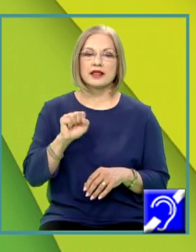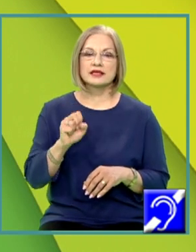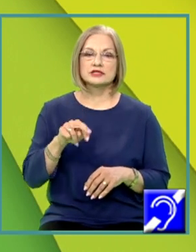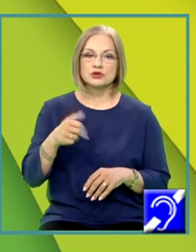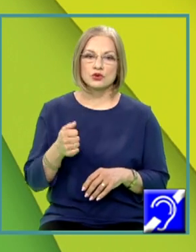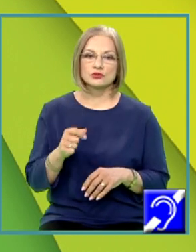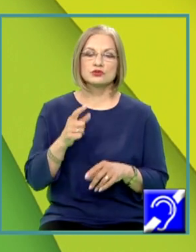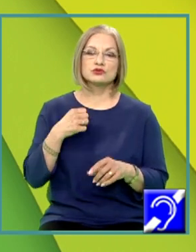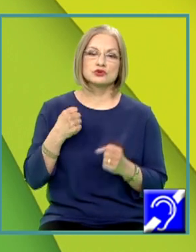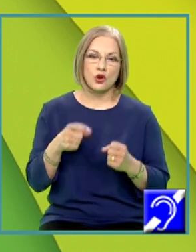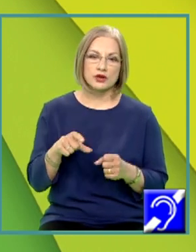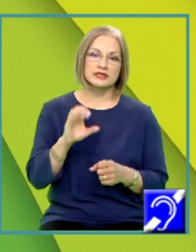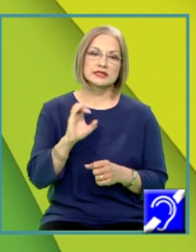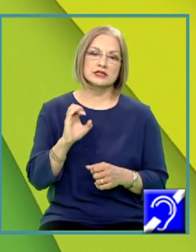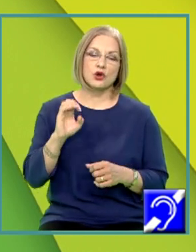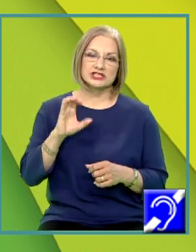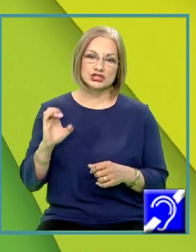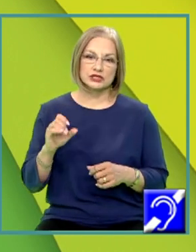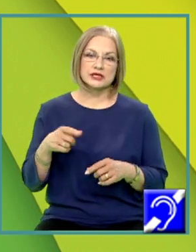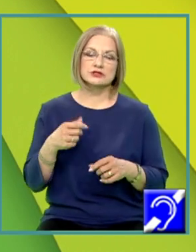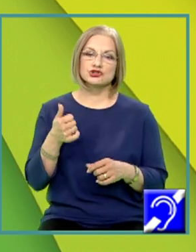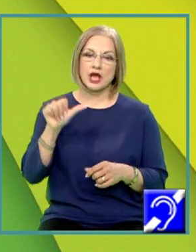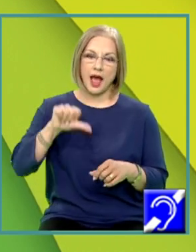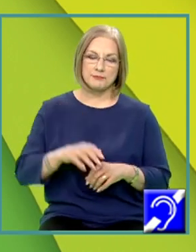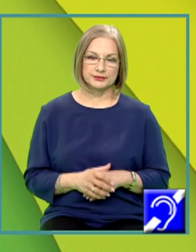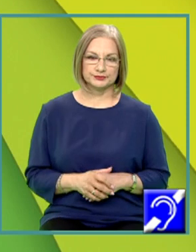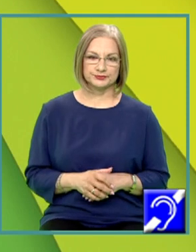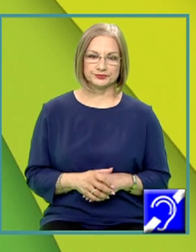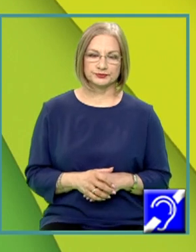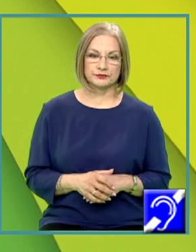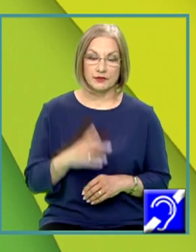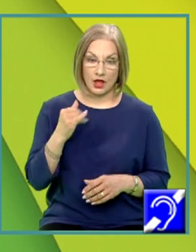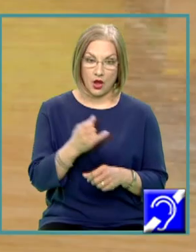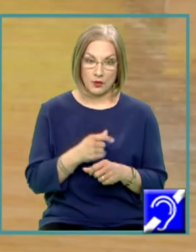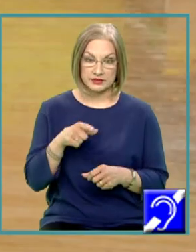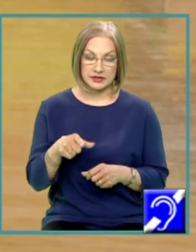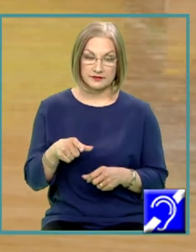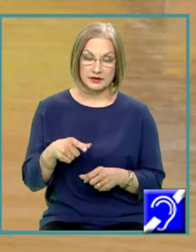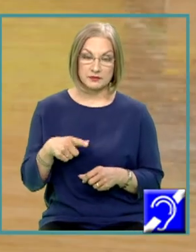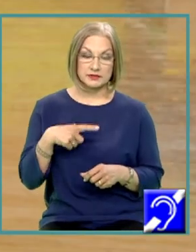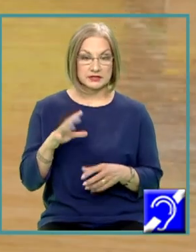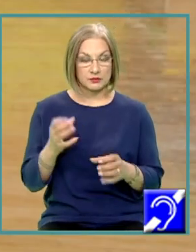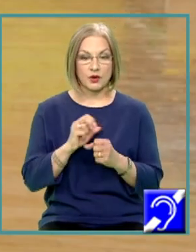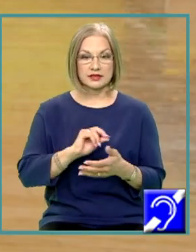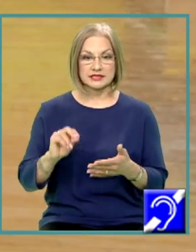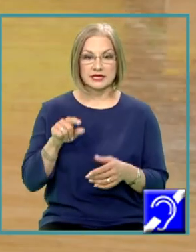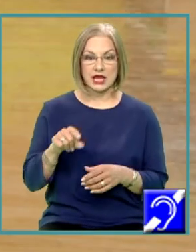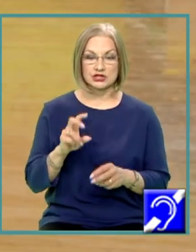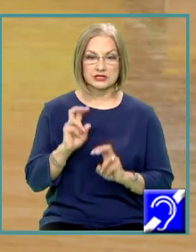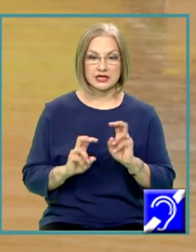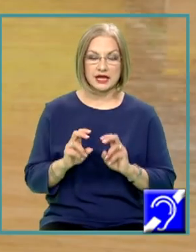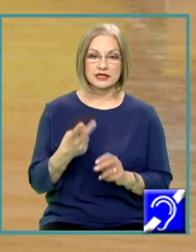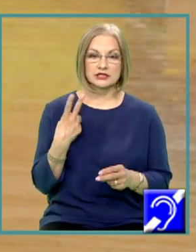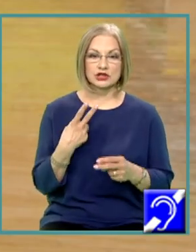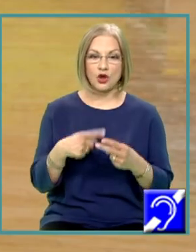de carbon gazos și apă în stare gazoasă. Observăm că putem scrie aceste reacții